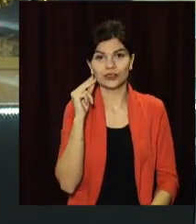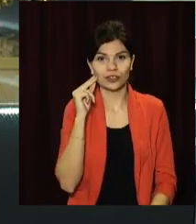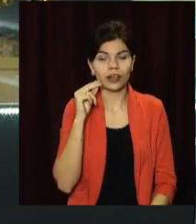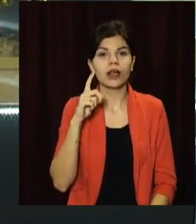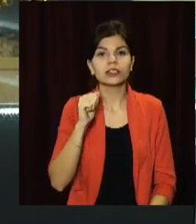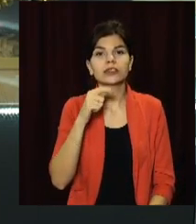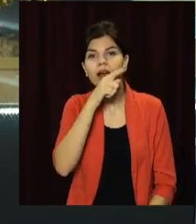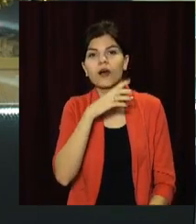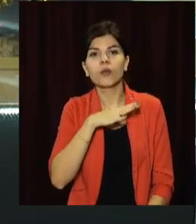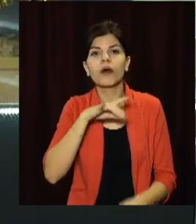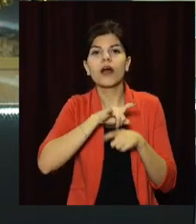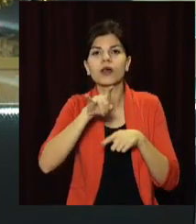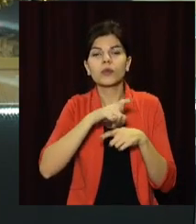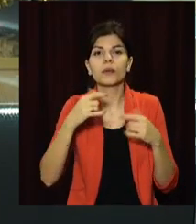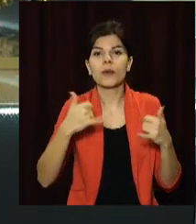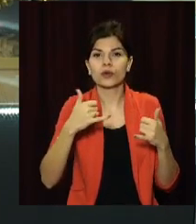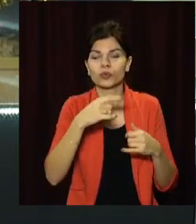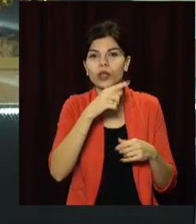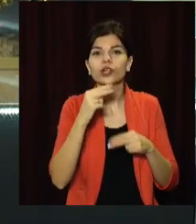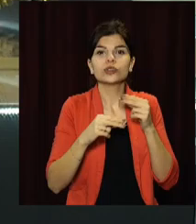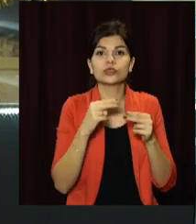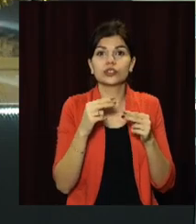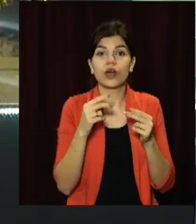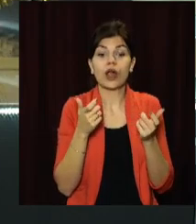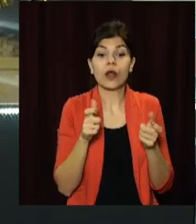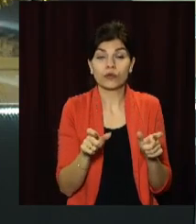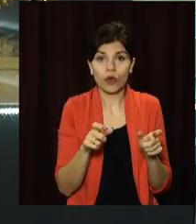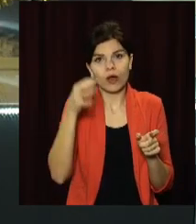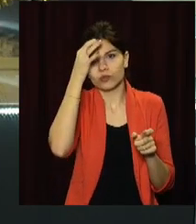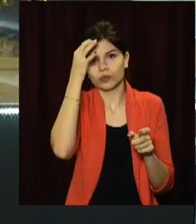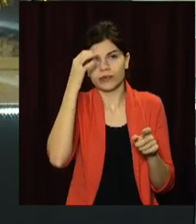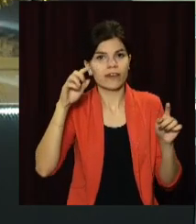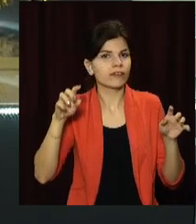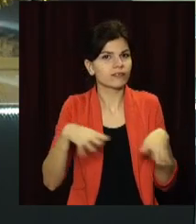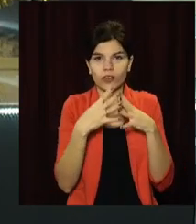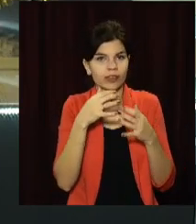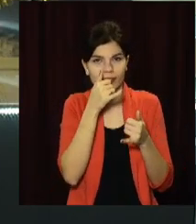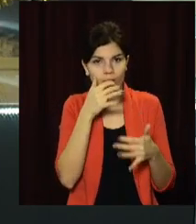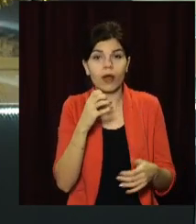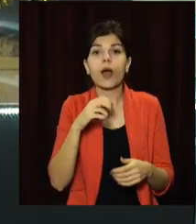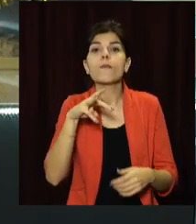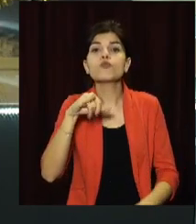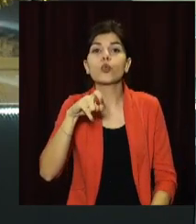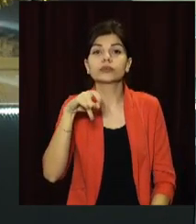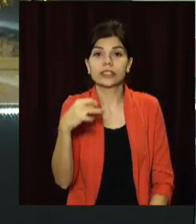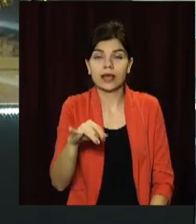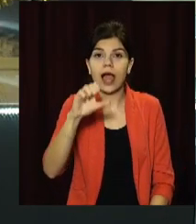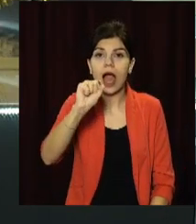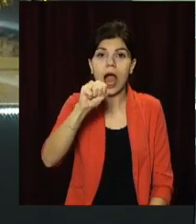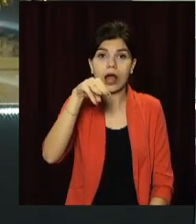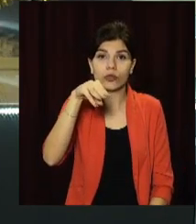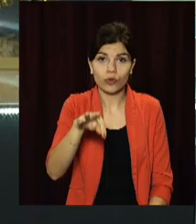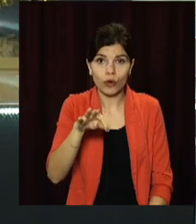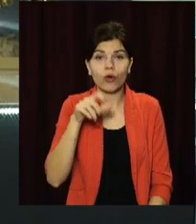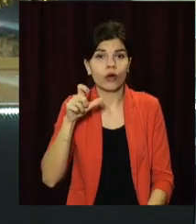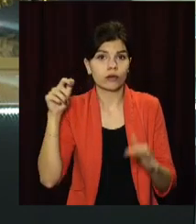аеропорт. Масові заходи через локдаун скасували, тож на вуличній експозиції музеї АТО зібралися лише зо два